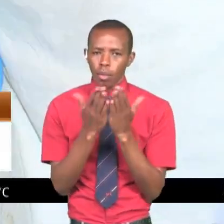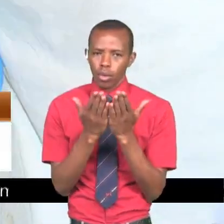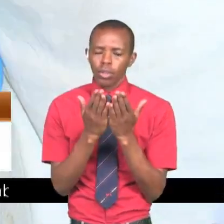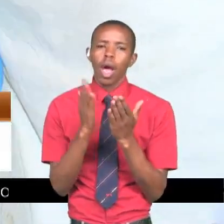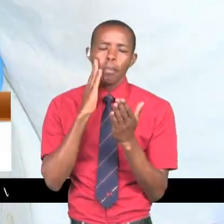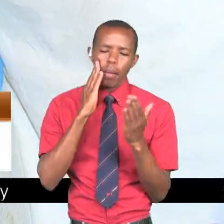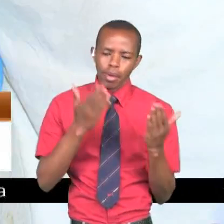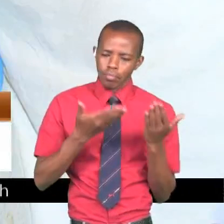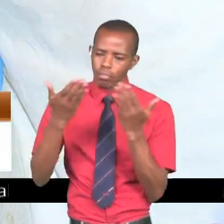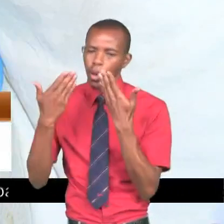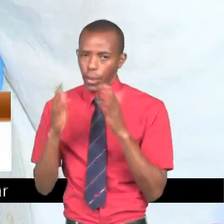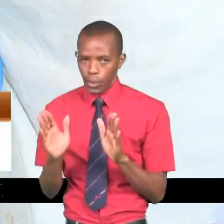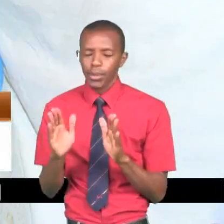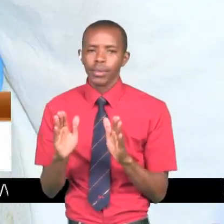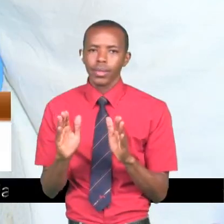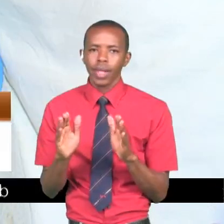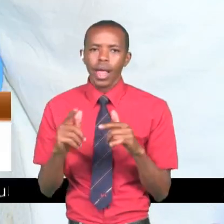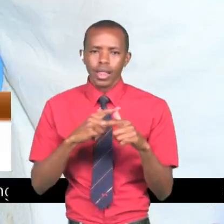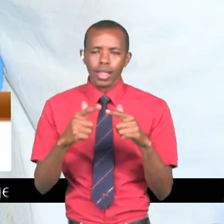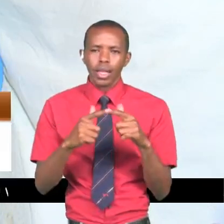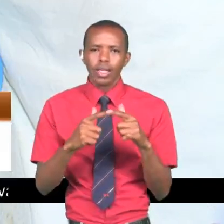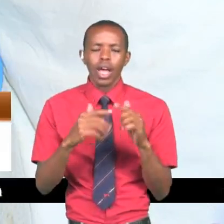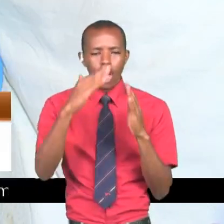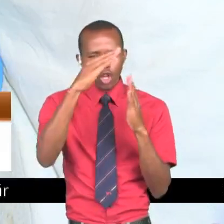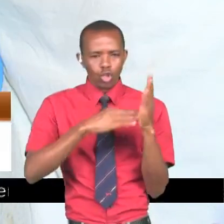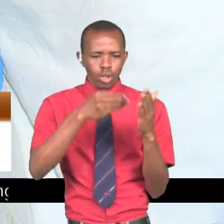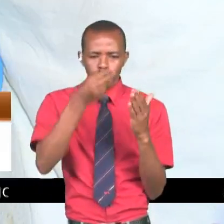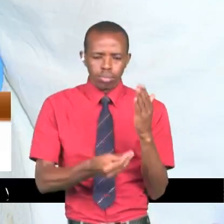kapeleka. Hakapewa yori za tisleep.